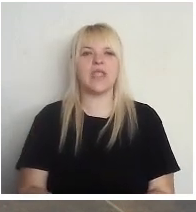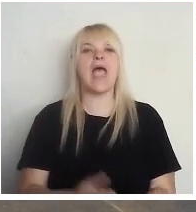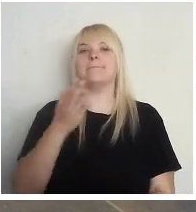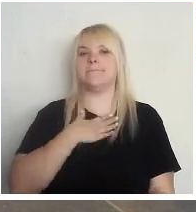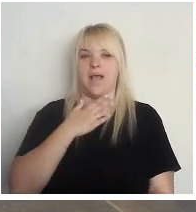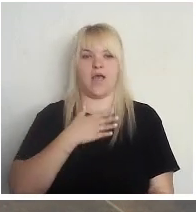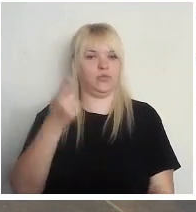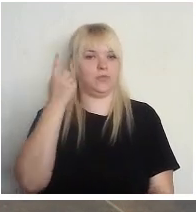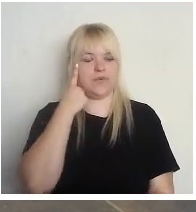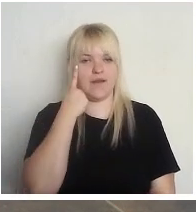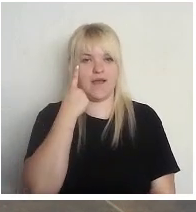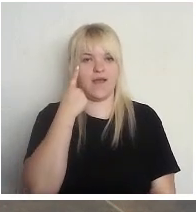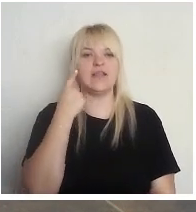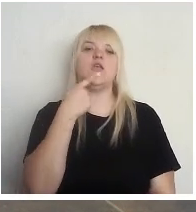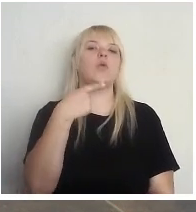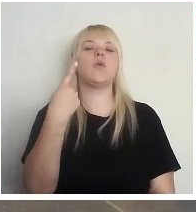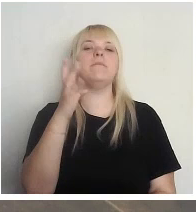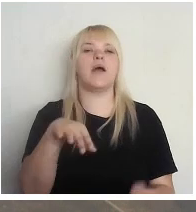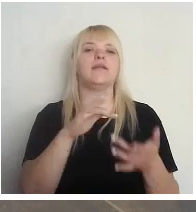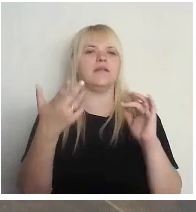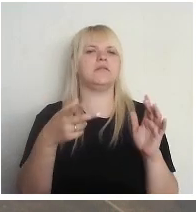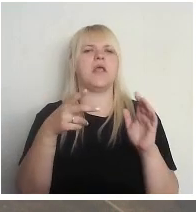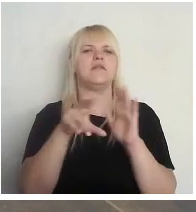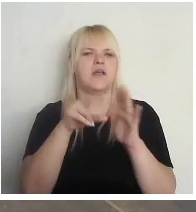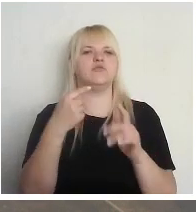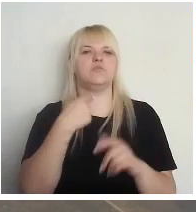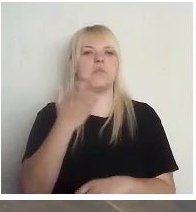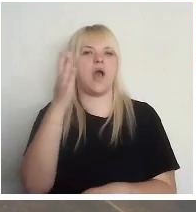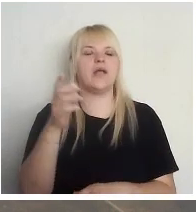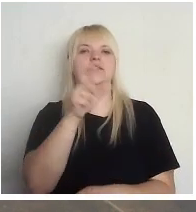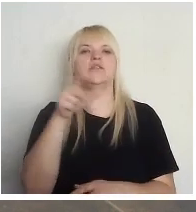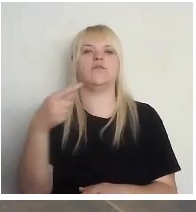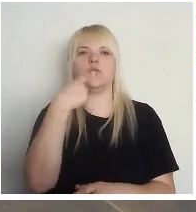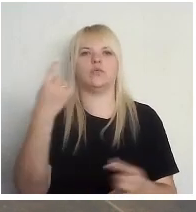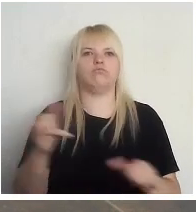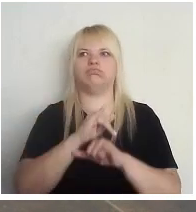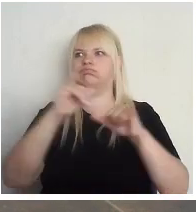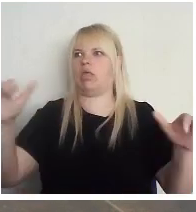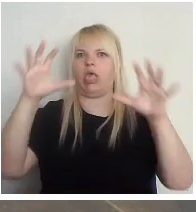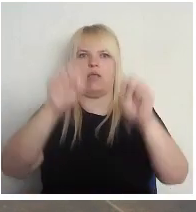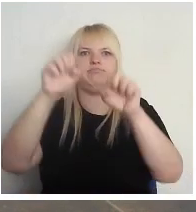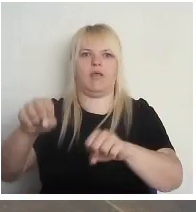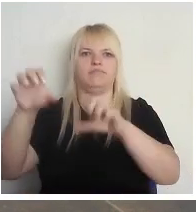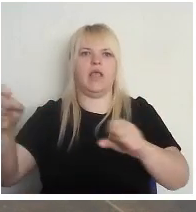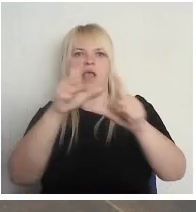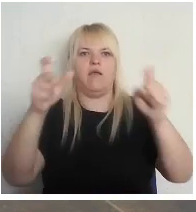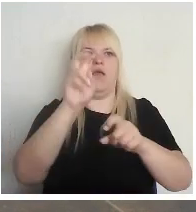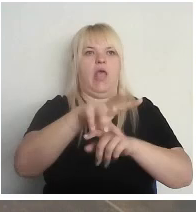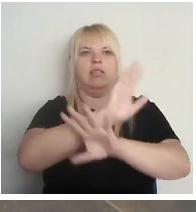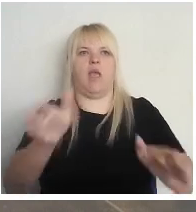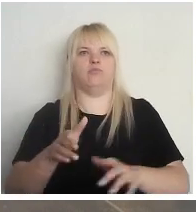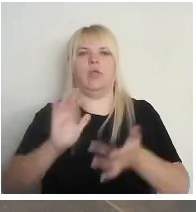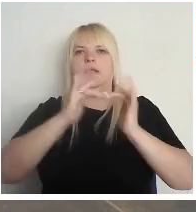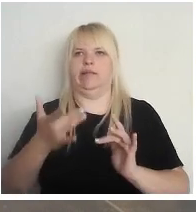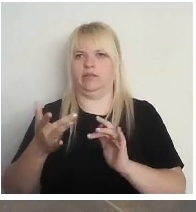Manuprāt, kad mēs runājam par elektronisko balsošanu, man aiziem liekas, ka cilvēki domā, ka tas pārņems visu, ka nebūs vēlēšanās ieceļ, ka mēs visu darām elektronis. Tā